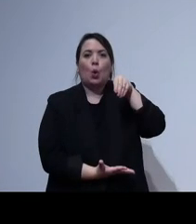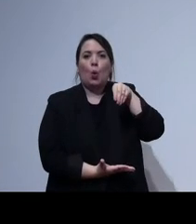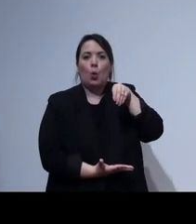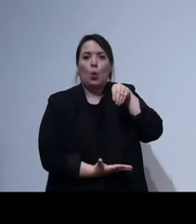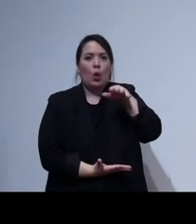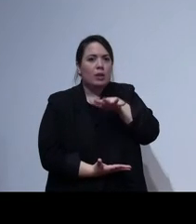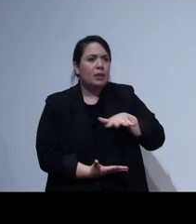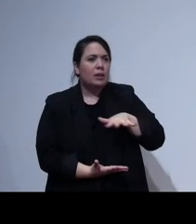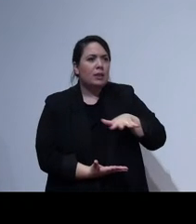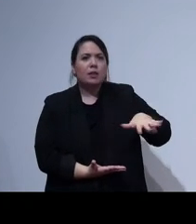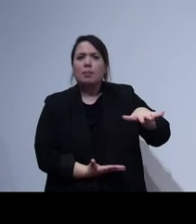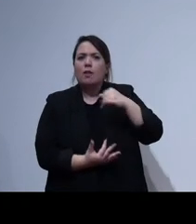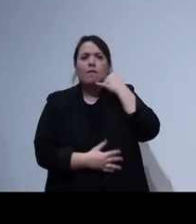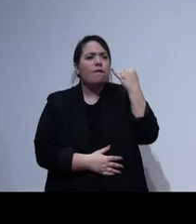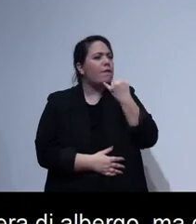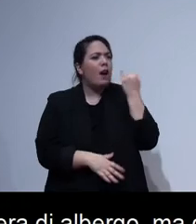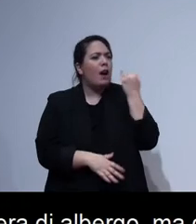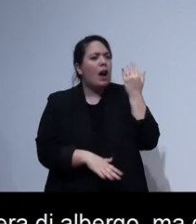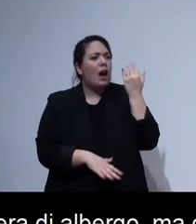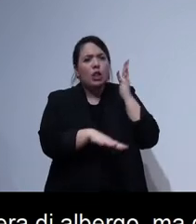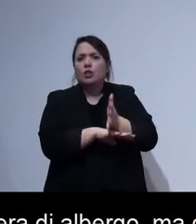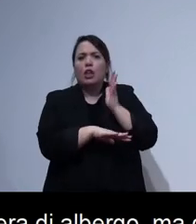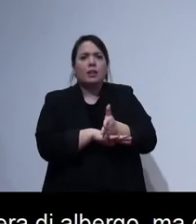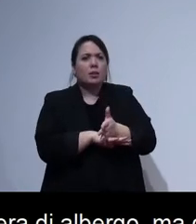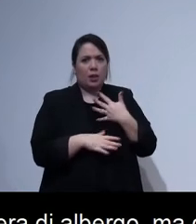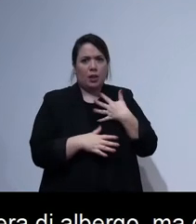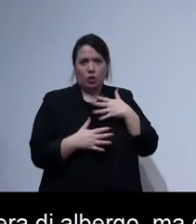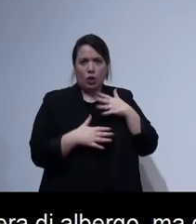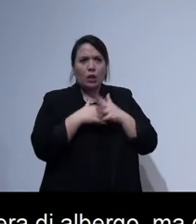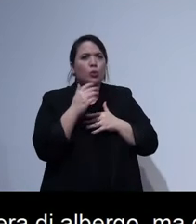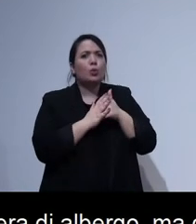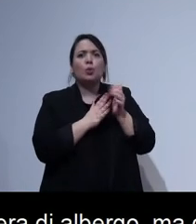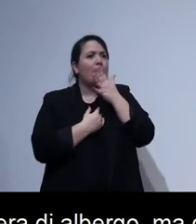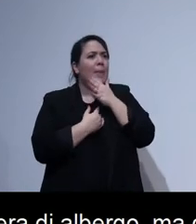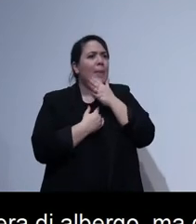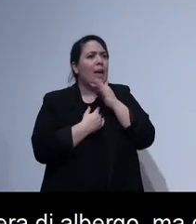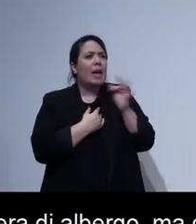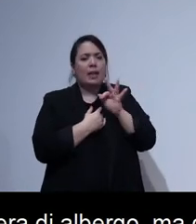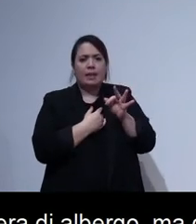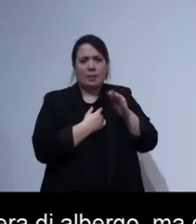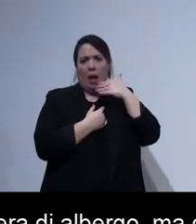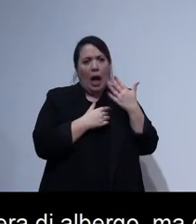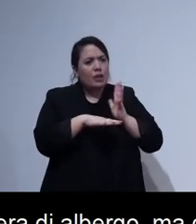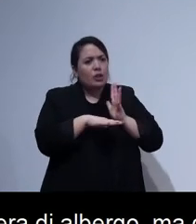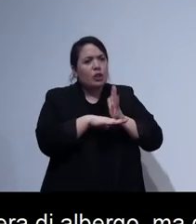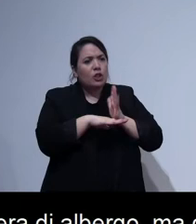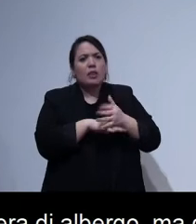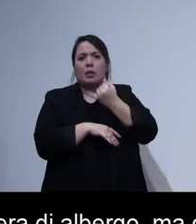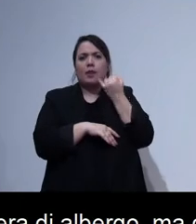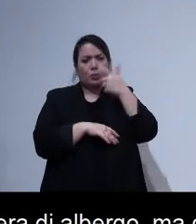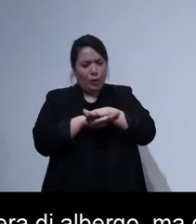estremamente accessibili. Sono strutture meravigliose, ma estremamente accessibili perché hanno le rampe, sono tutti a piano terra,